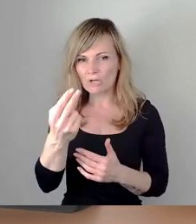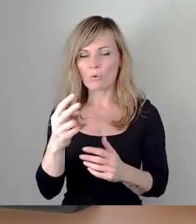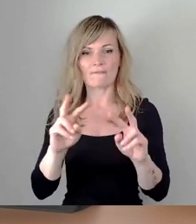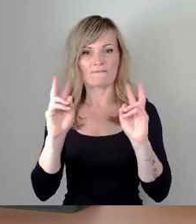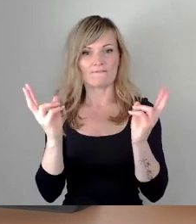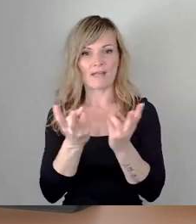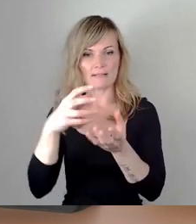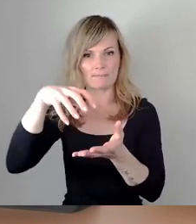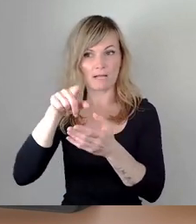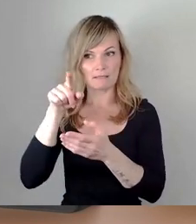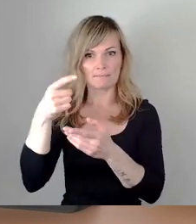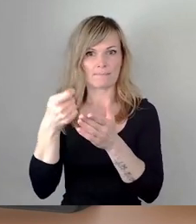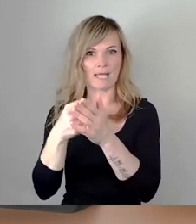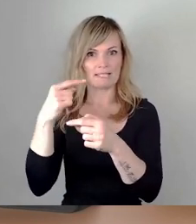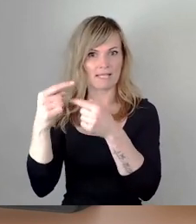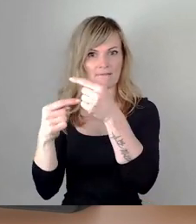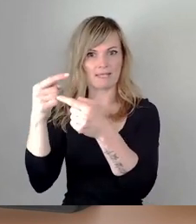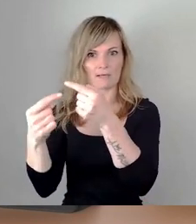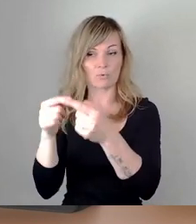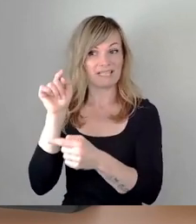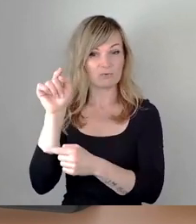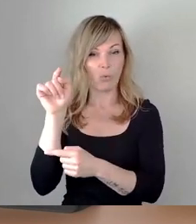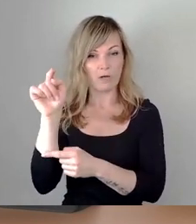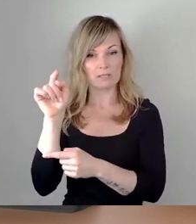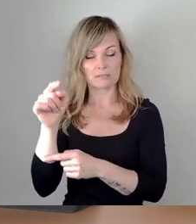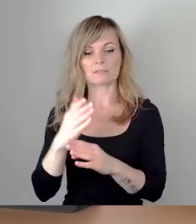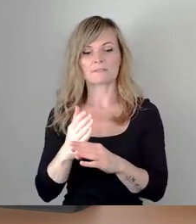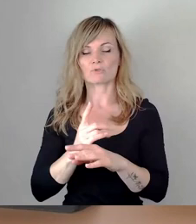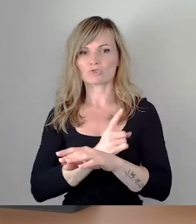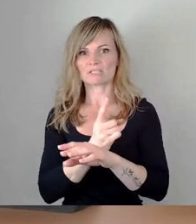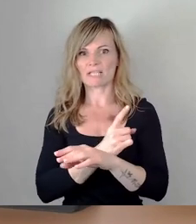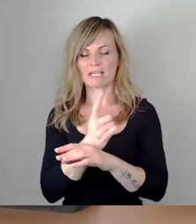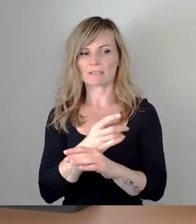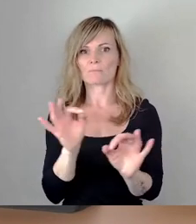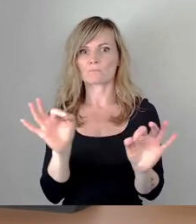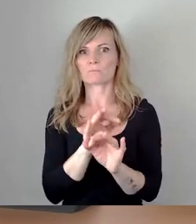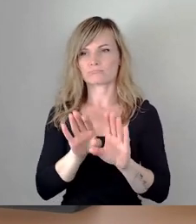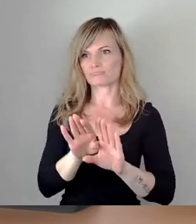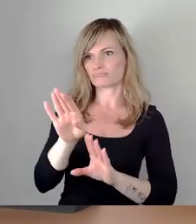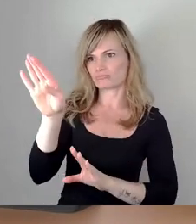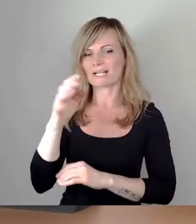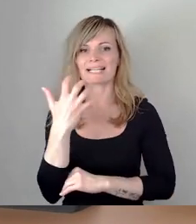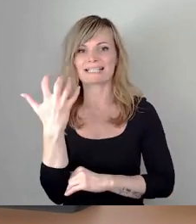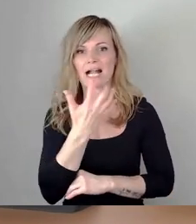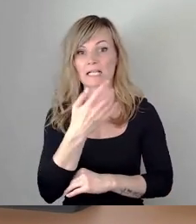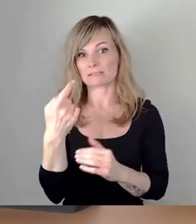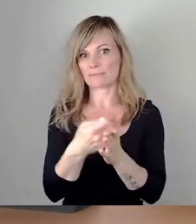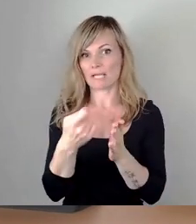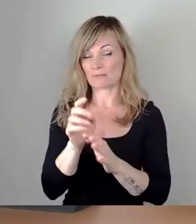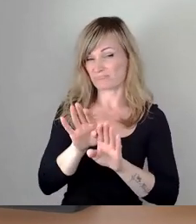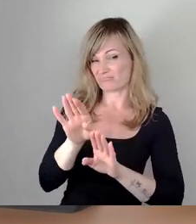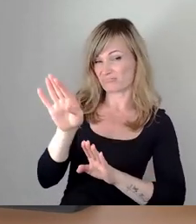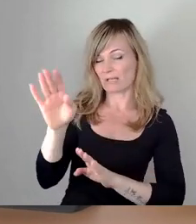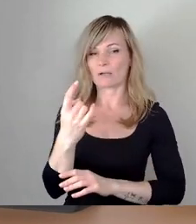mehr. Da hat es einen dramatischen zwischenzeitlichen Anstieg der Gaspreise gegeben, auf denen und unsere Versorgung, der